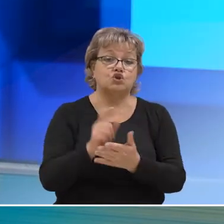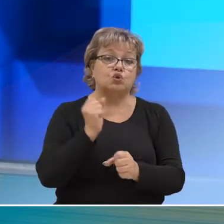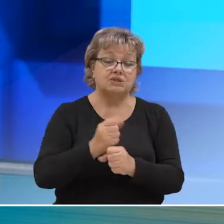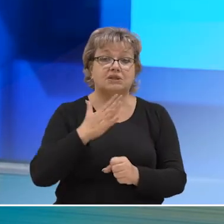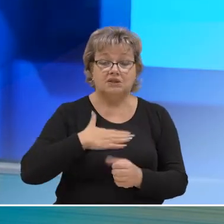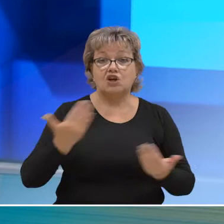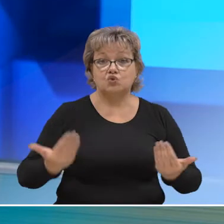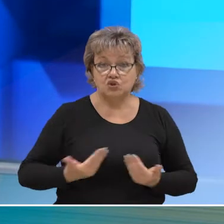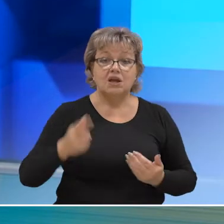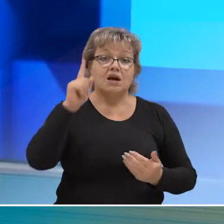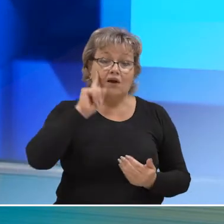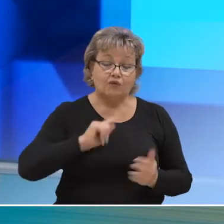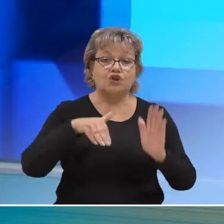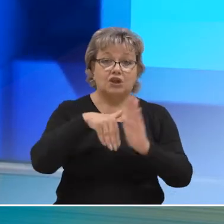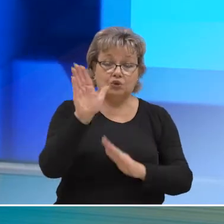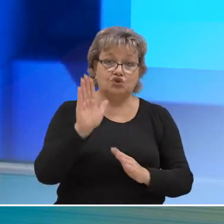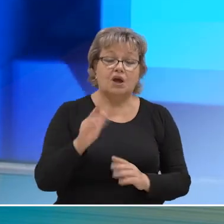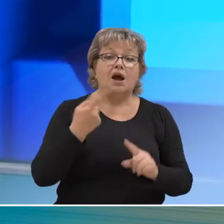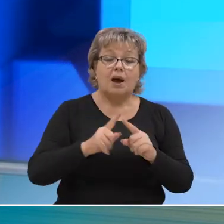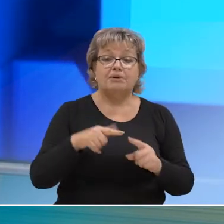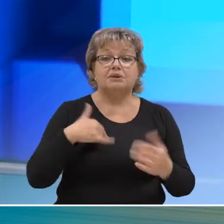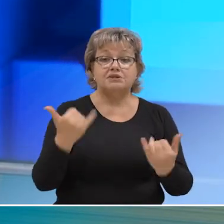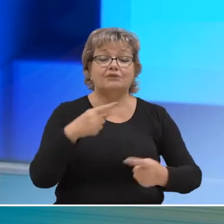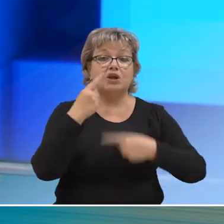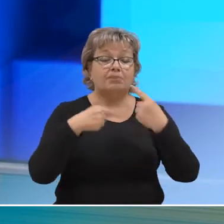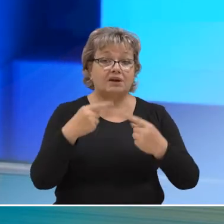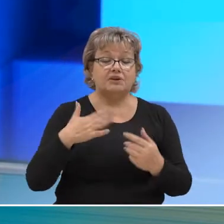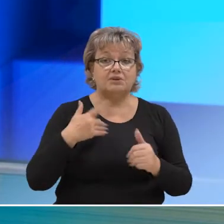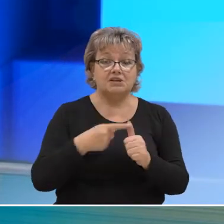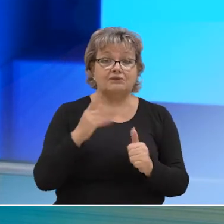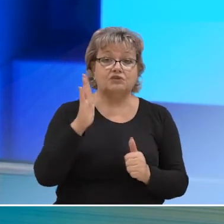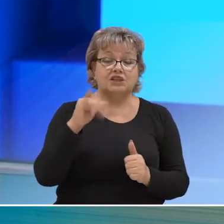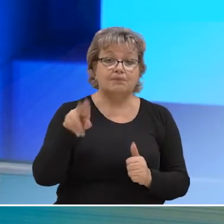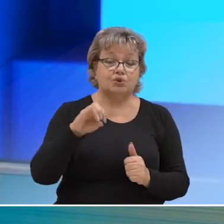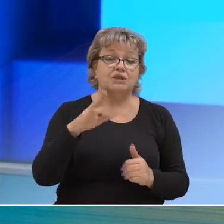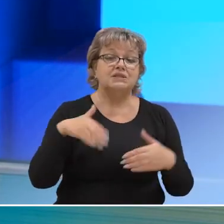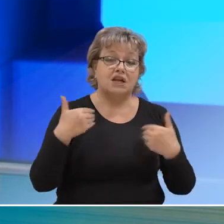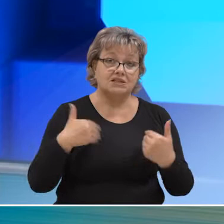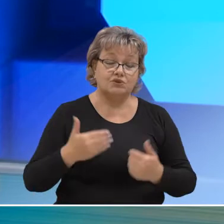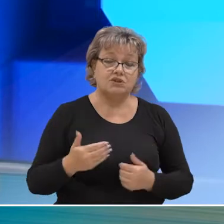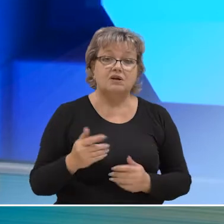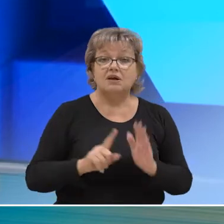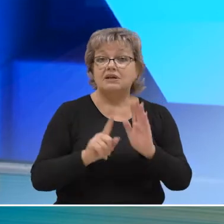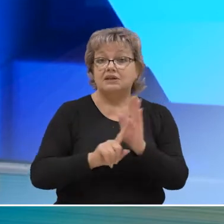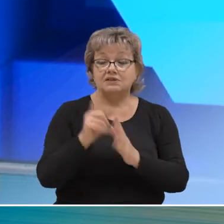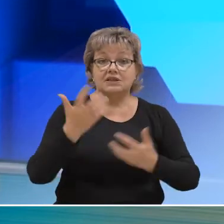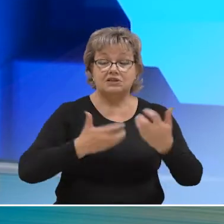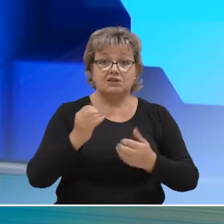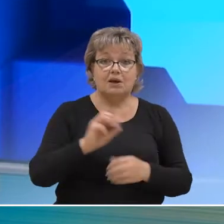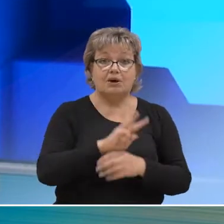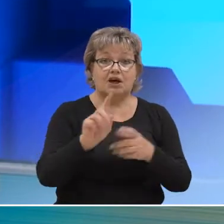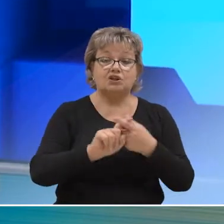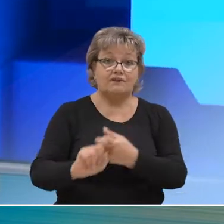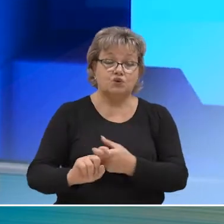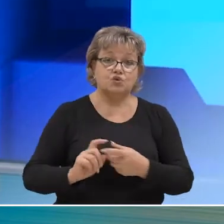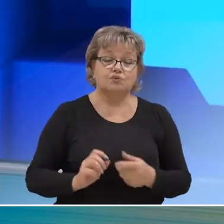должно делать нашу жизнь комфортнее и лучше. Об этом мы сегодня и поговорим. Меня зовут Всеволод Гимбуд. Здравствуйте. Но сначала актуальная